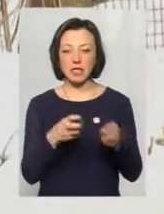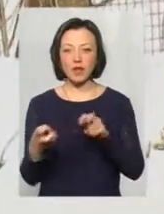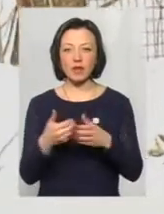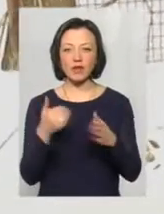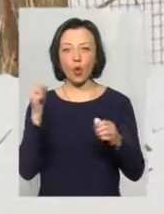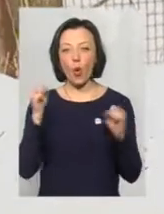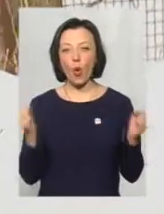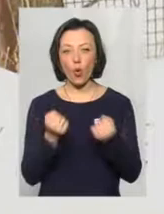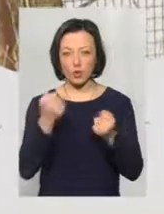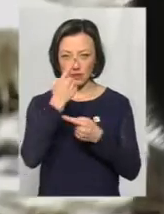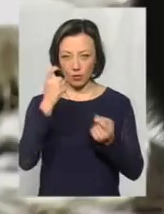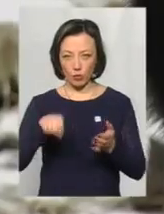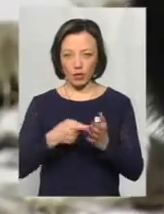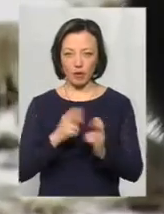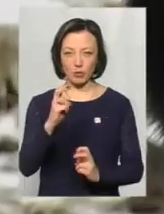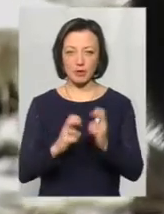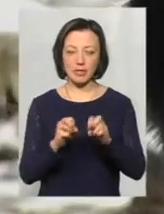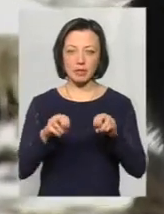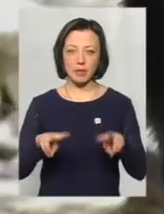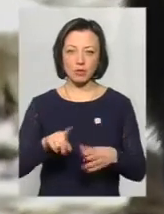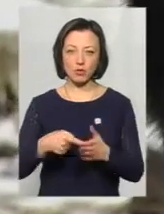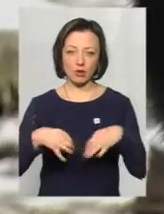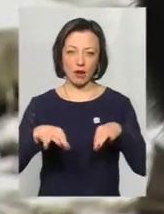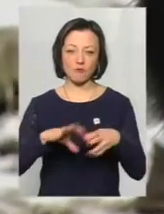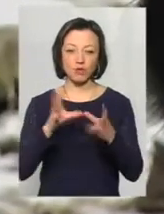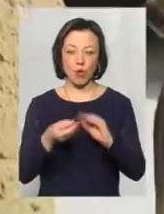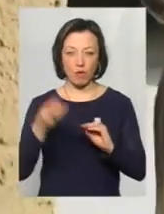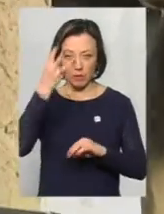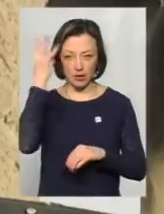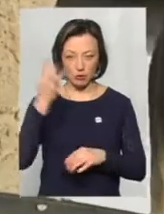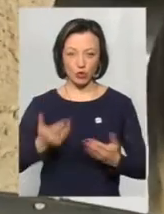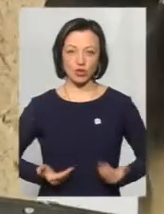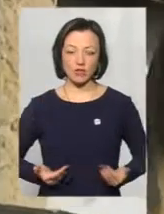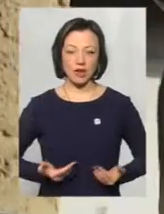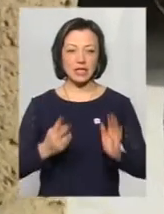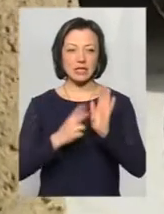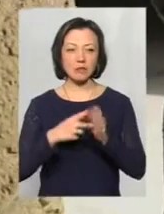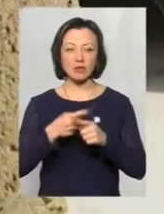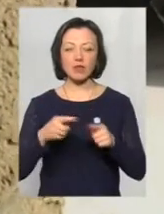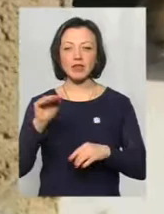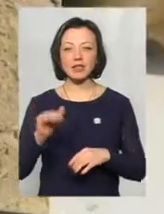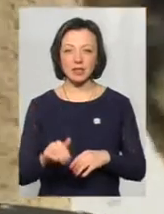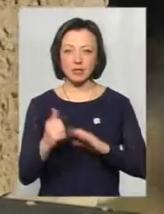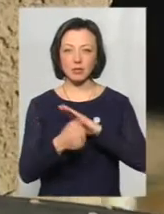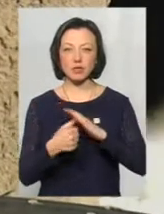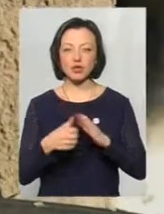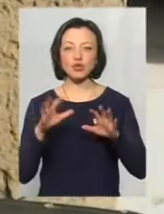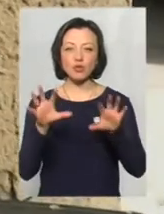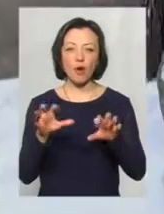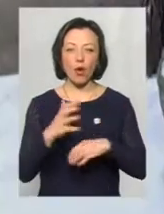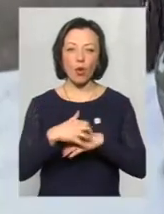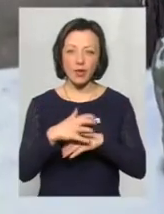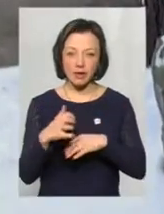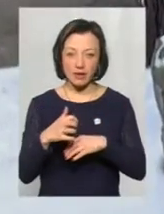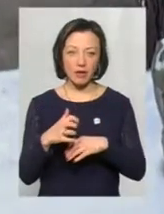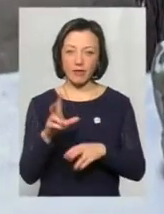холоду. Про це заявили в комунальному підприємстві «Спецкомонтранс». Всього в обласному центрі проживають 7,5 тисяч безпритульних собак. Котів